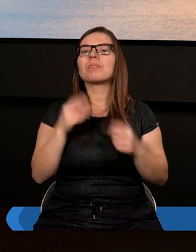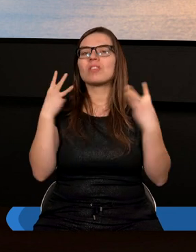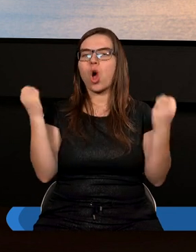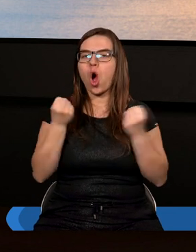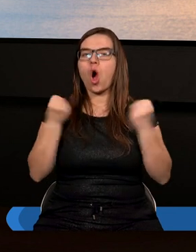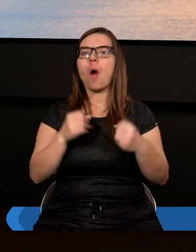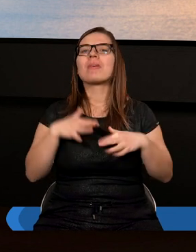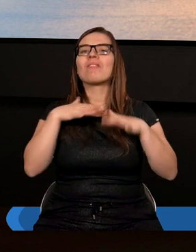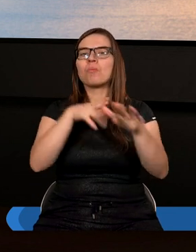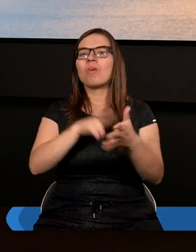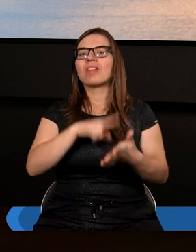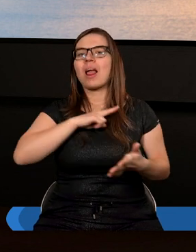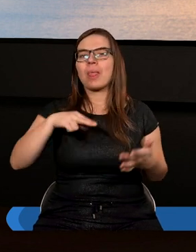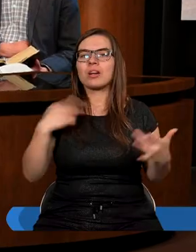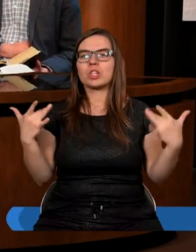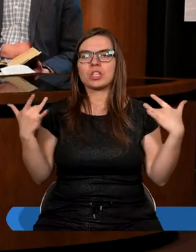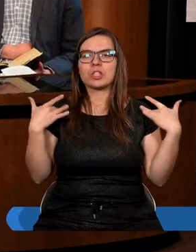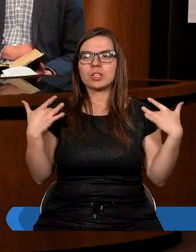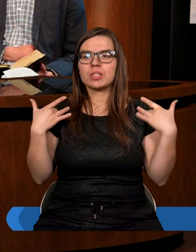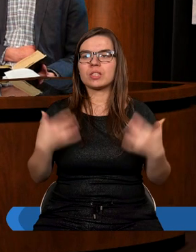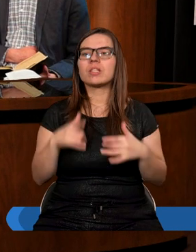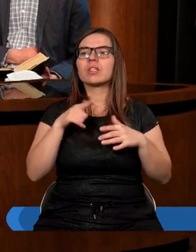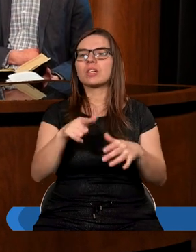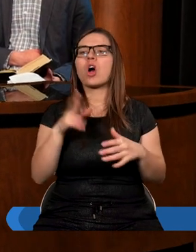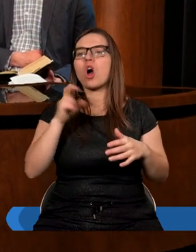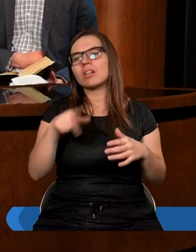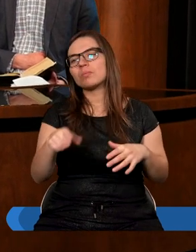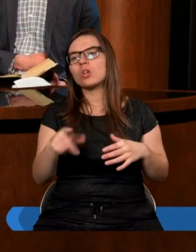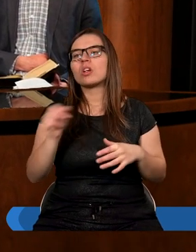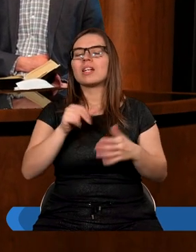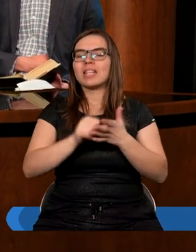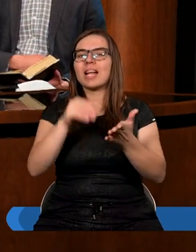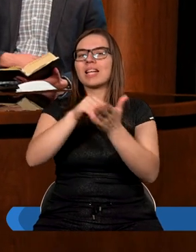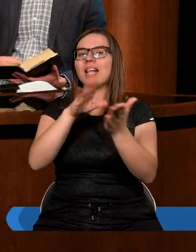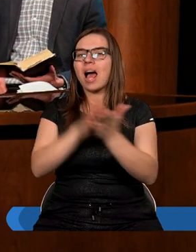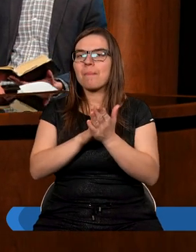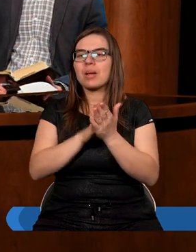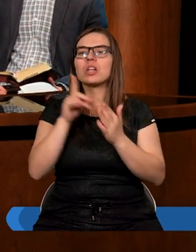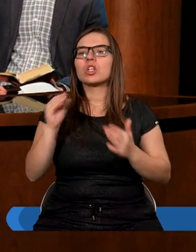na nasze życie tutaj i teraz? Chociażby to, że jest napisane,